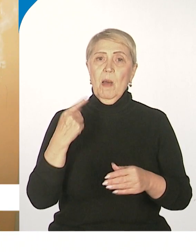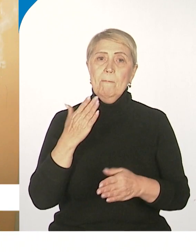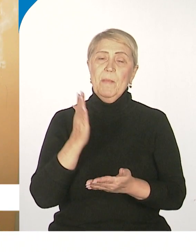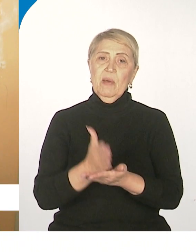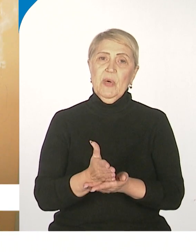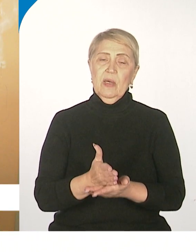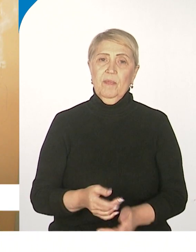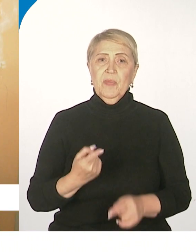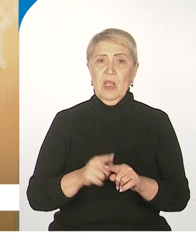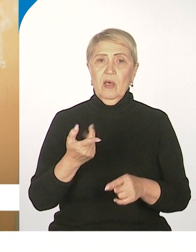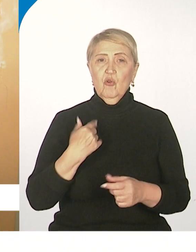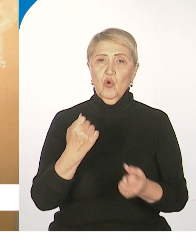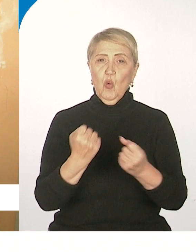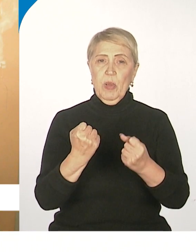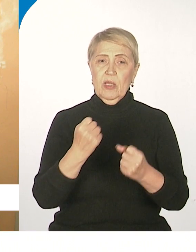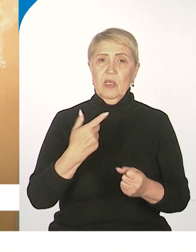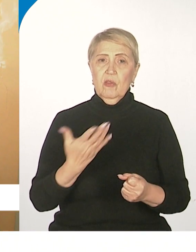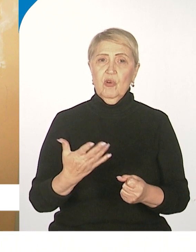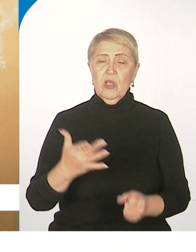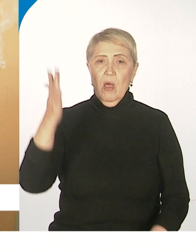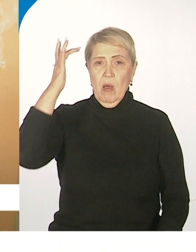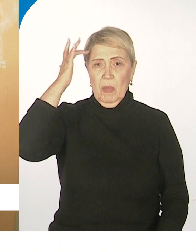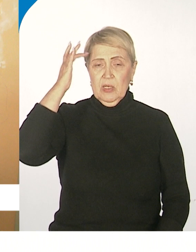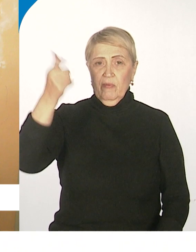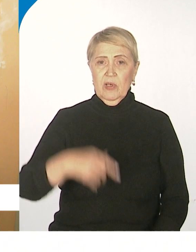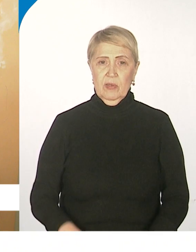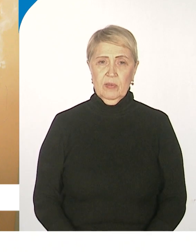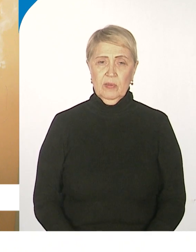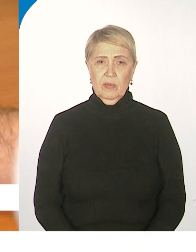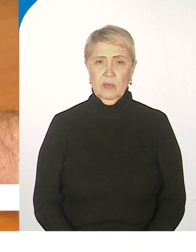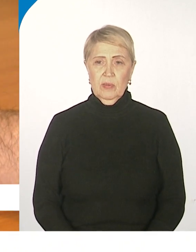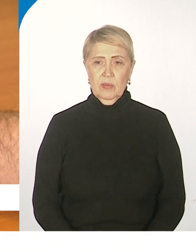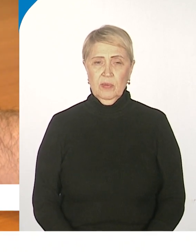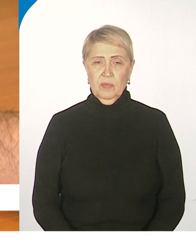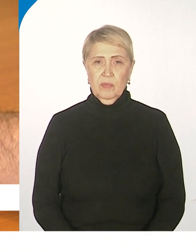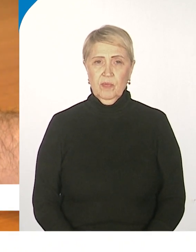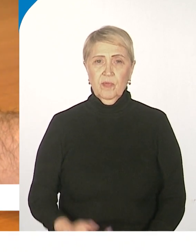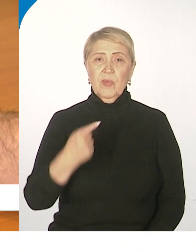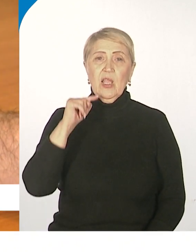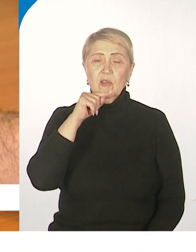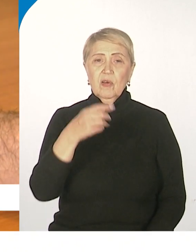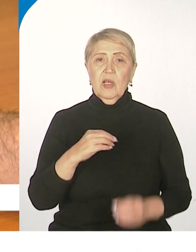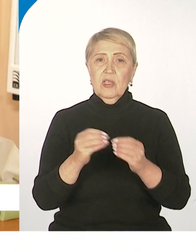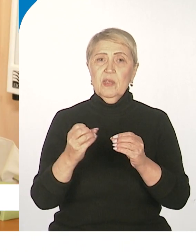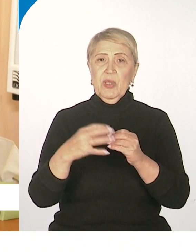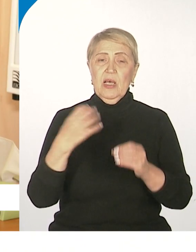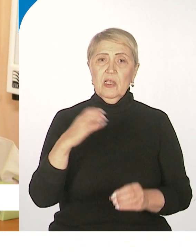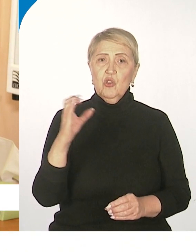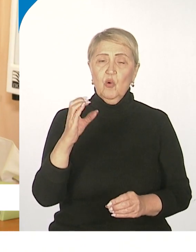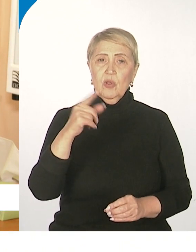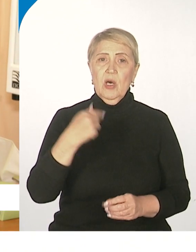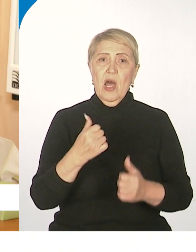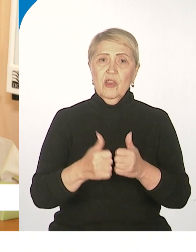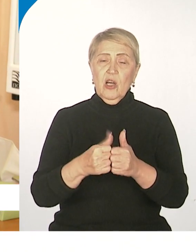один из косвенных признаков – это уплотнение средней мозговой артерии. Видите, он такой яркой белой точки. Сэкономленные 10-15 секунд на каждом